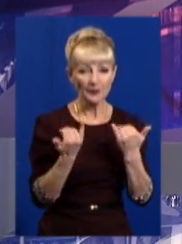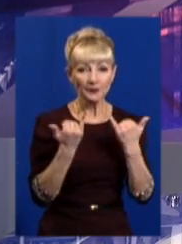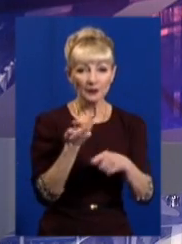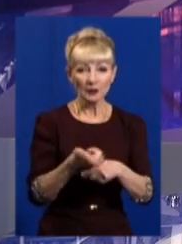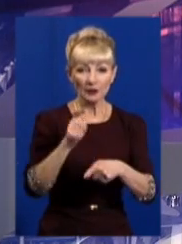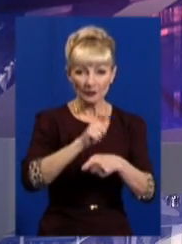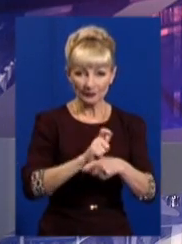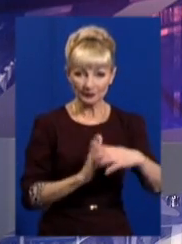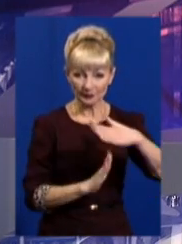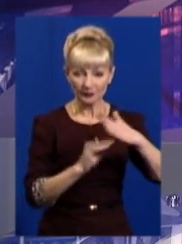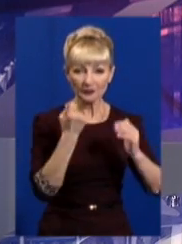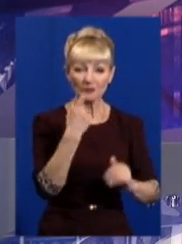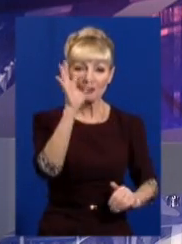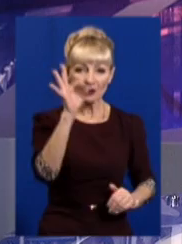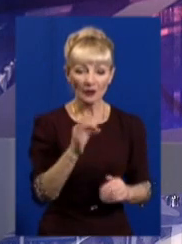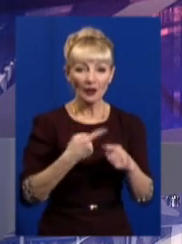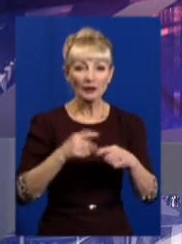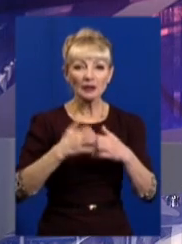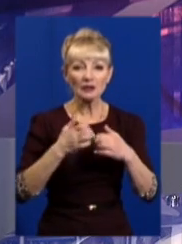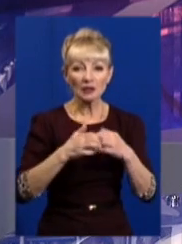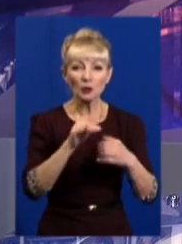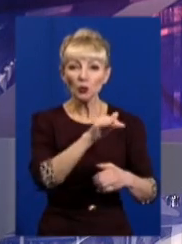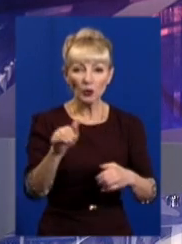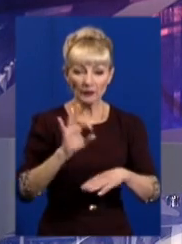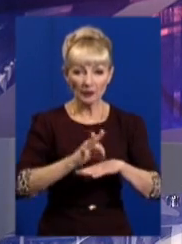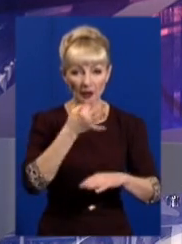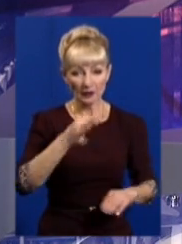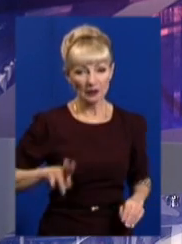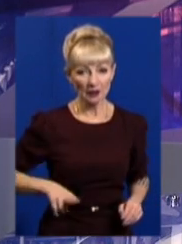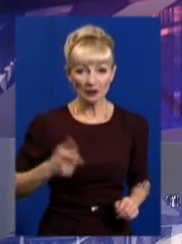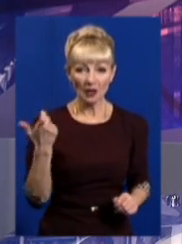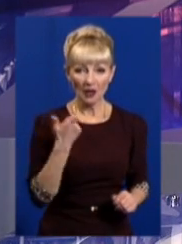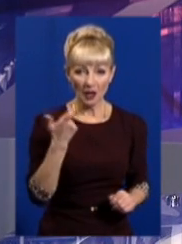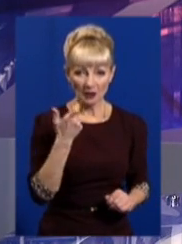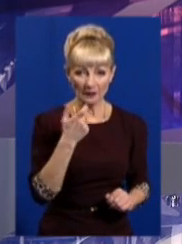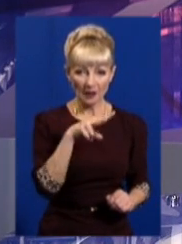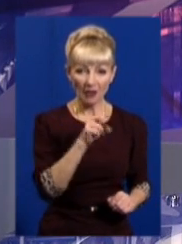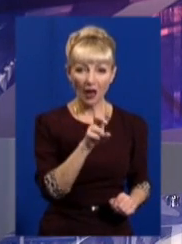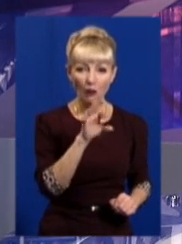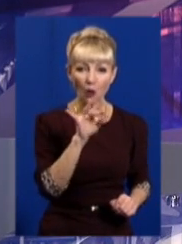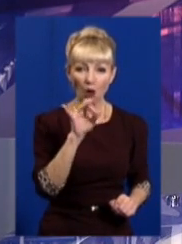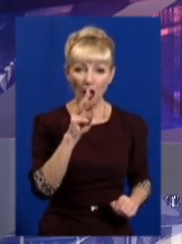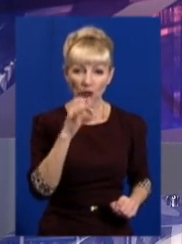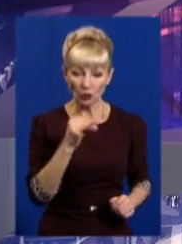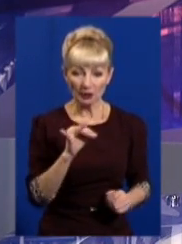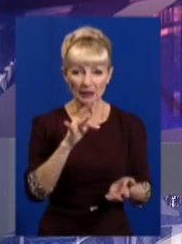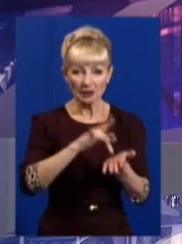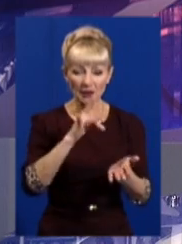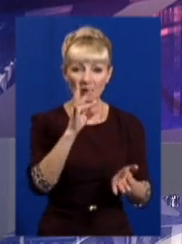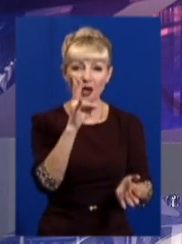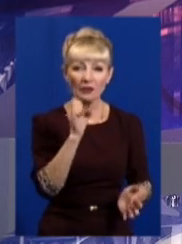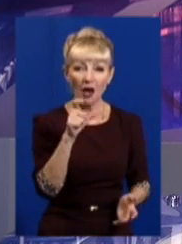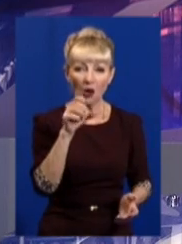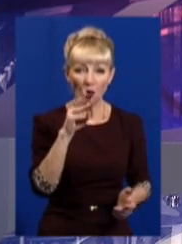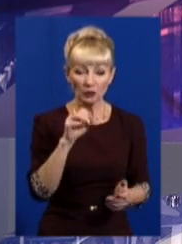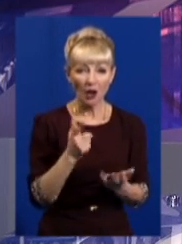перевищено на 11%. Це середній рівень захворювання, говорить директорка Харківського лабораторного центру «Львов Махота». Кількість хворих